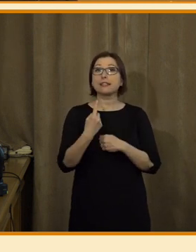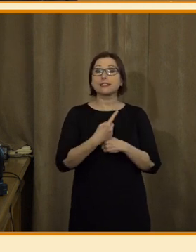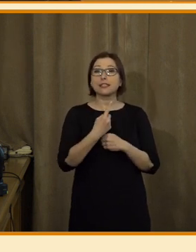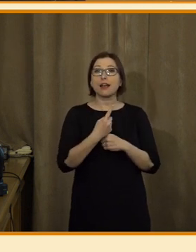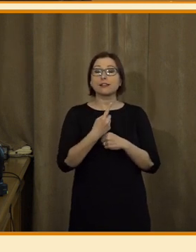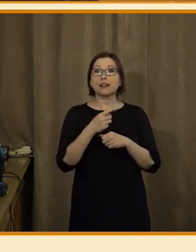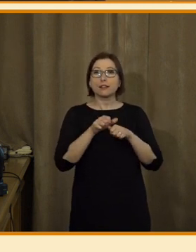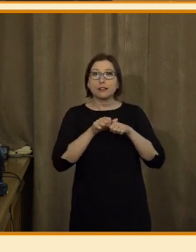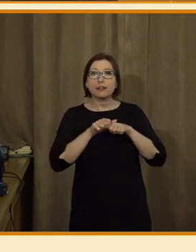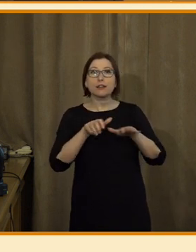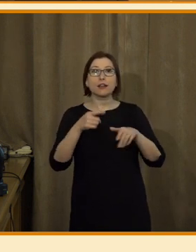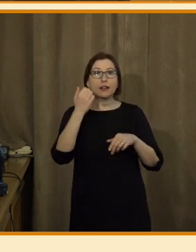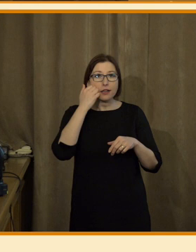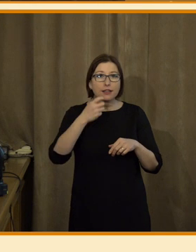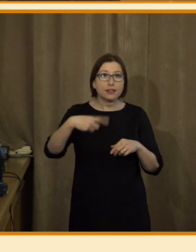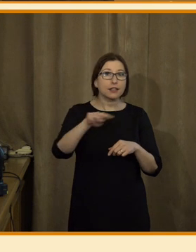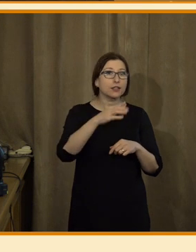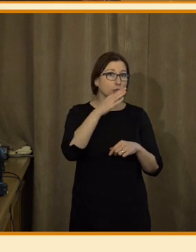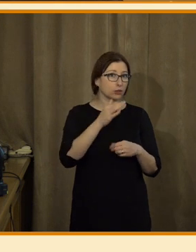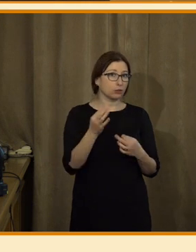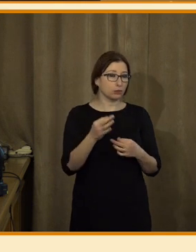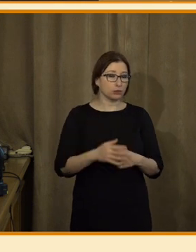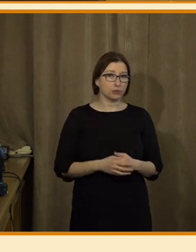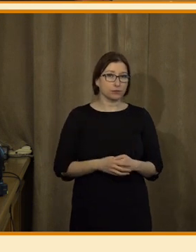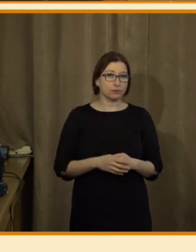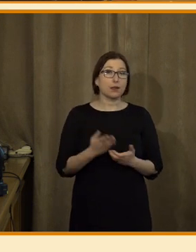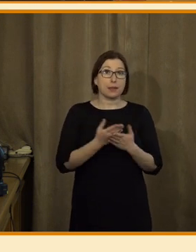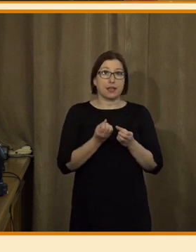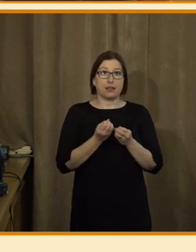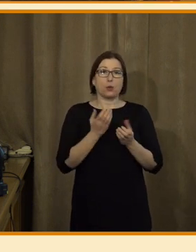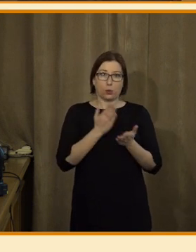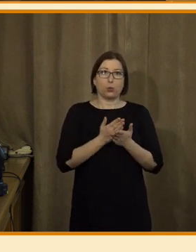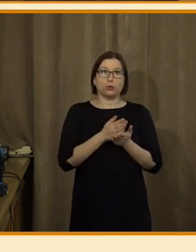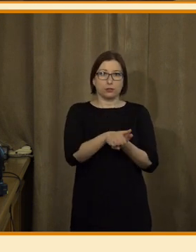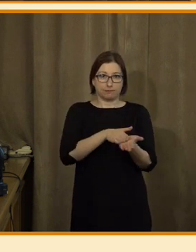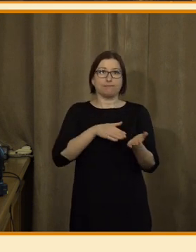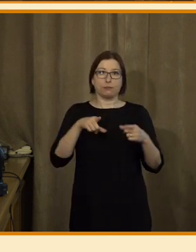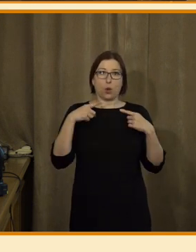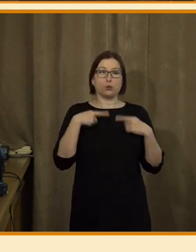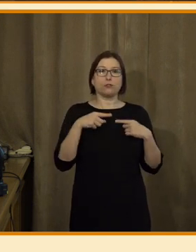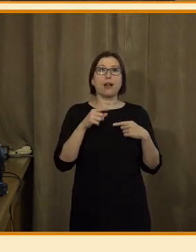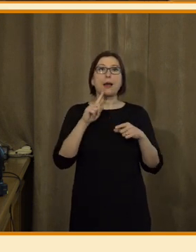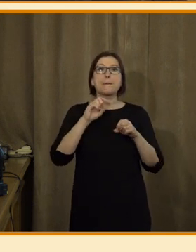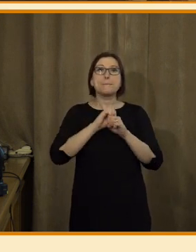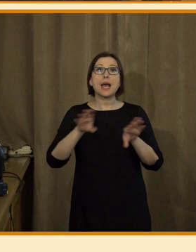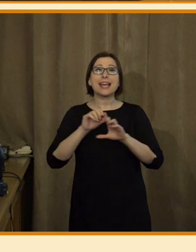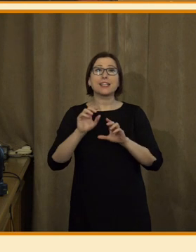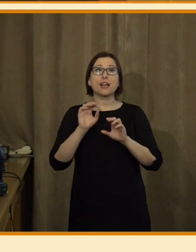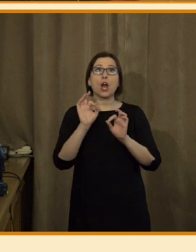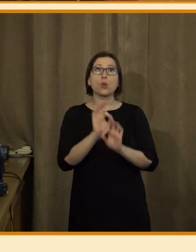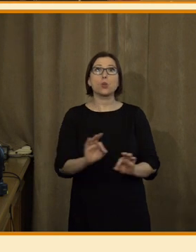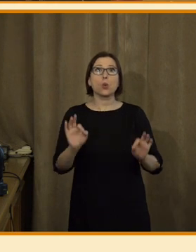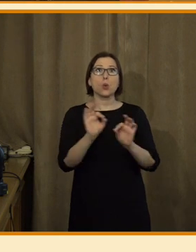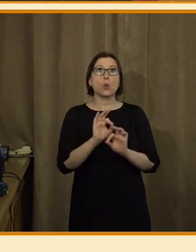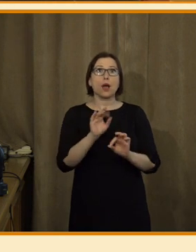na trh s rádii tohle. Když jsme toto vypustili ven, tak jediný mediatyp o tom nereferoval ani